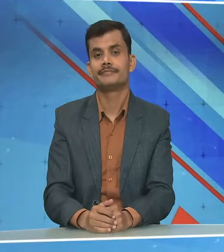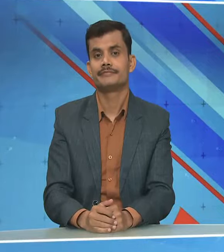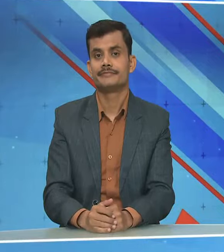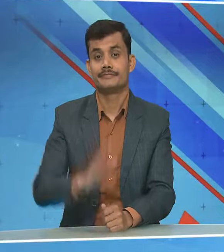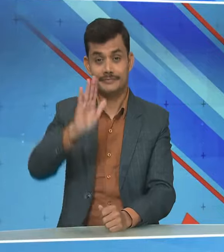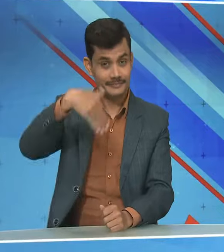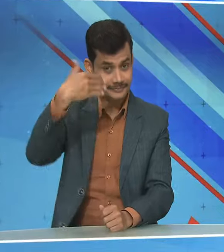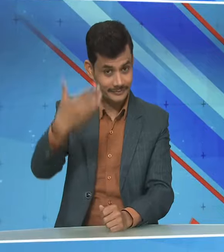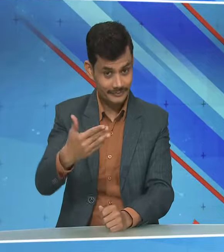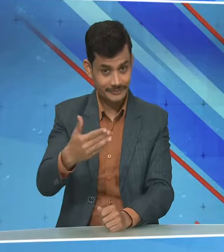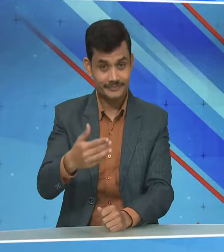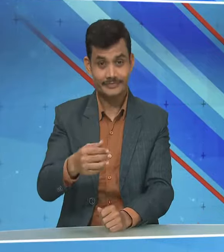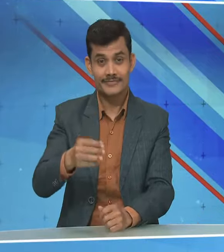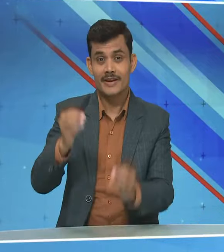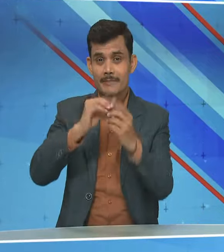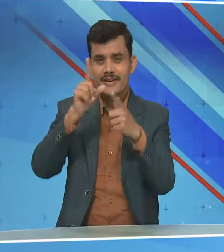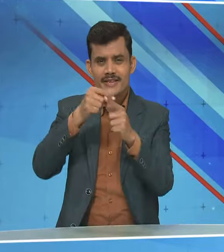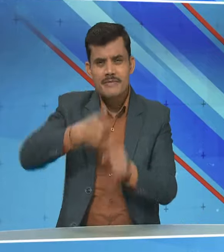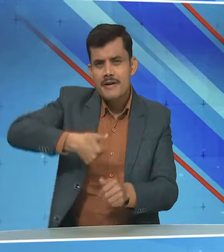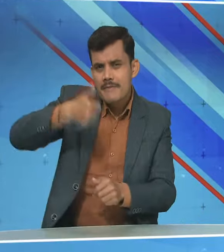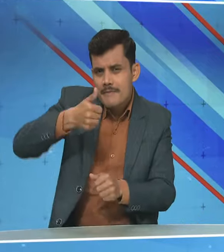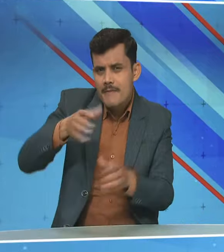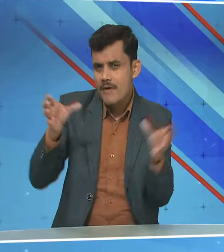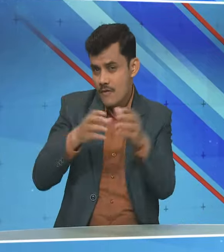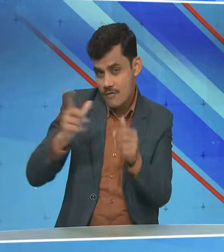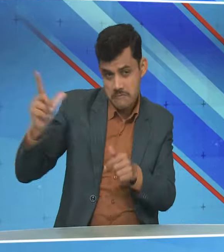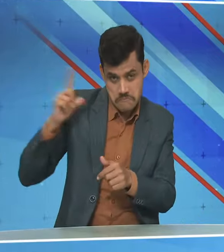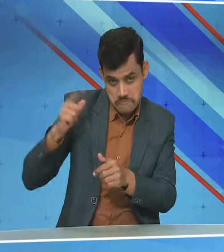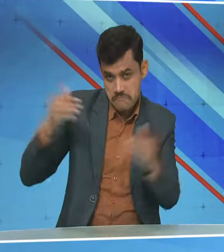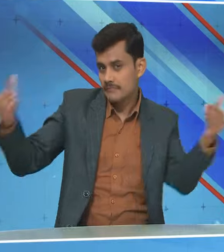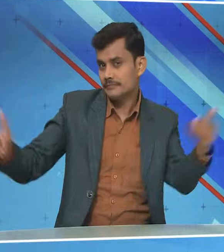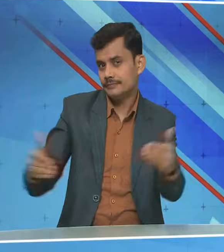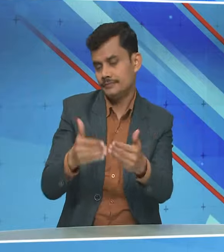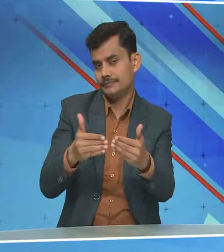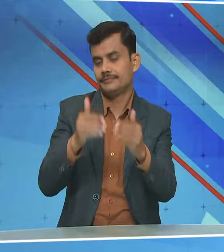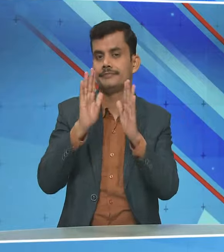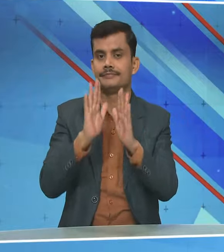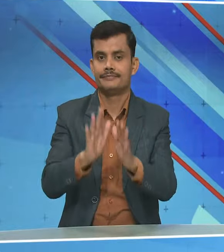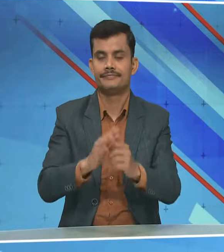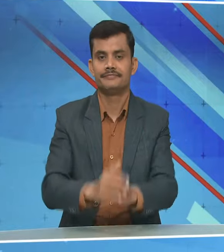इसके बाद वो पार्टी मंदल अध्यक्षों के साथ मुलाकात भी करेंगे